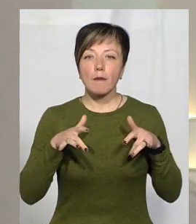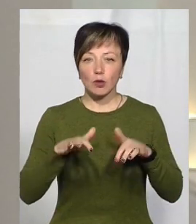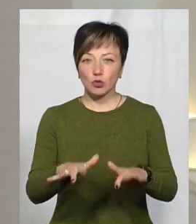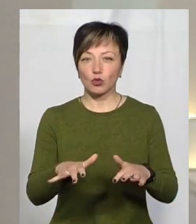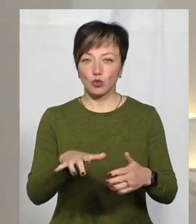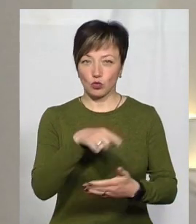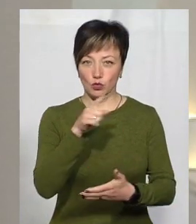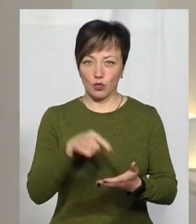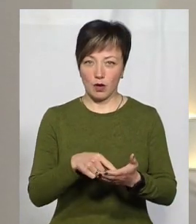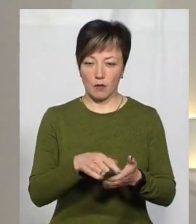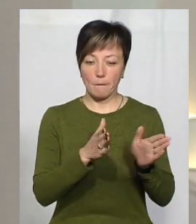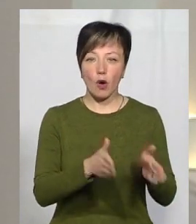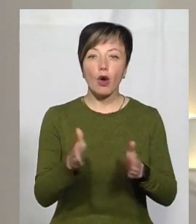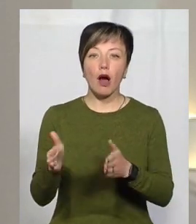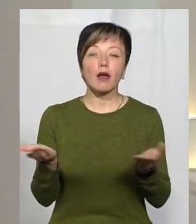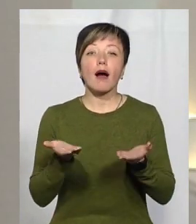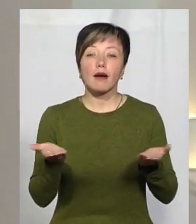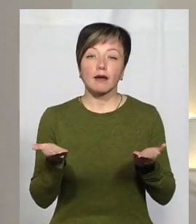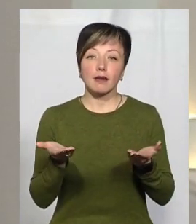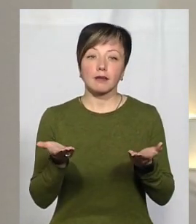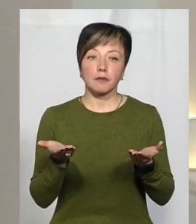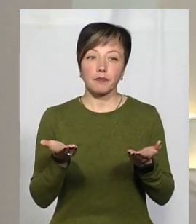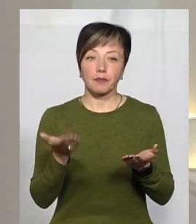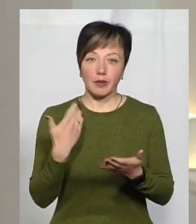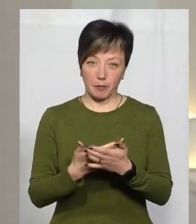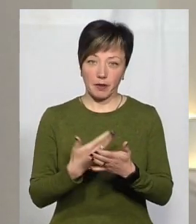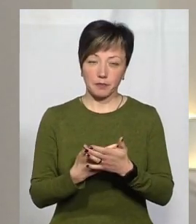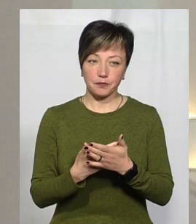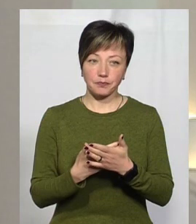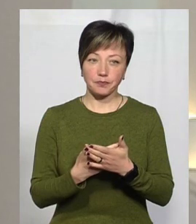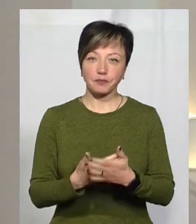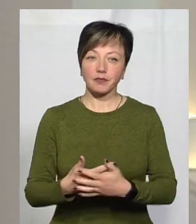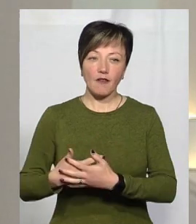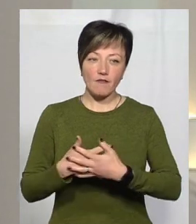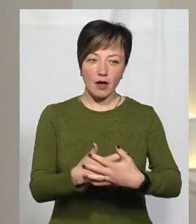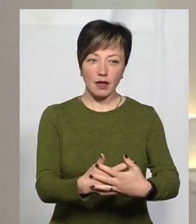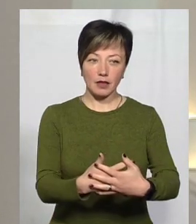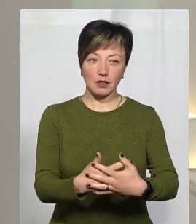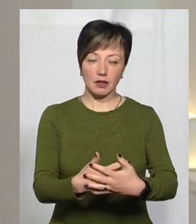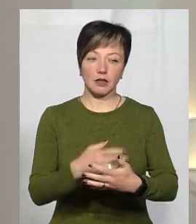коли до Вас надходила вагітна?